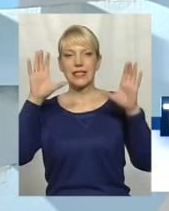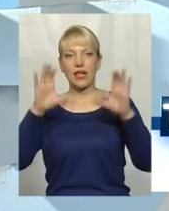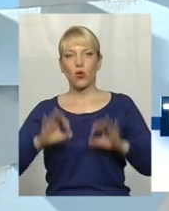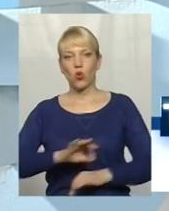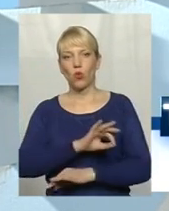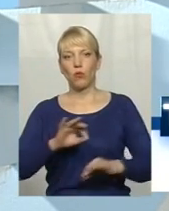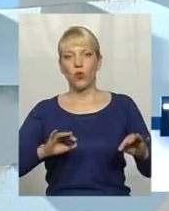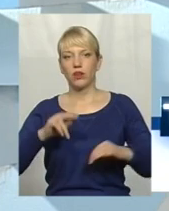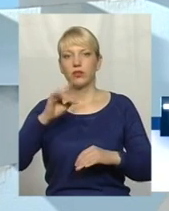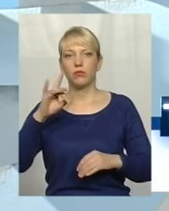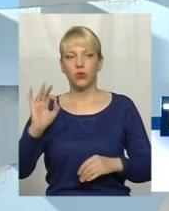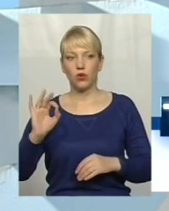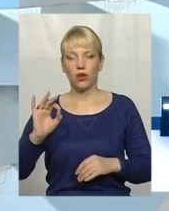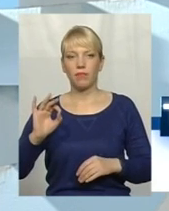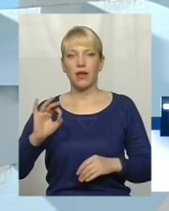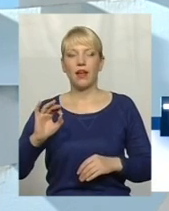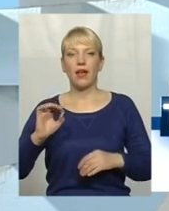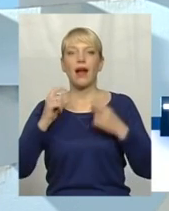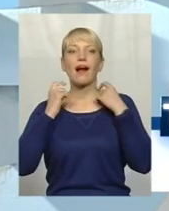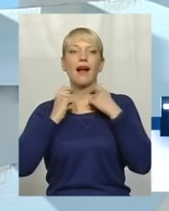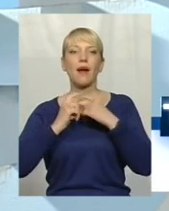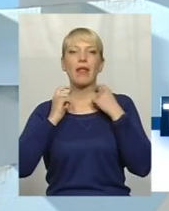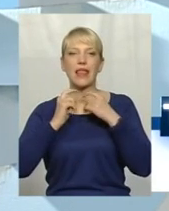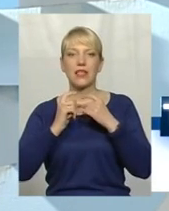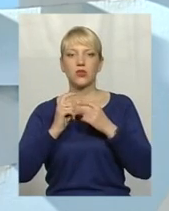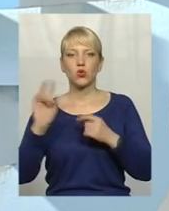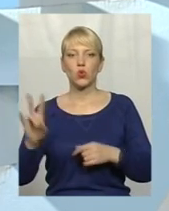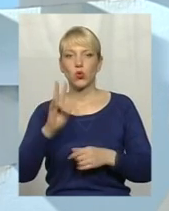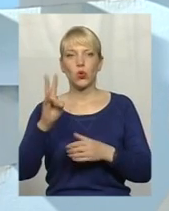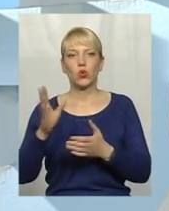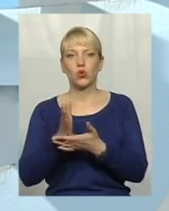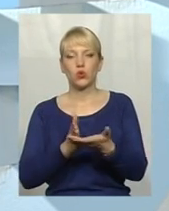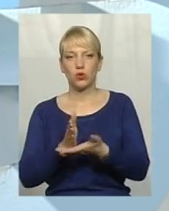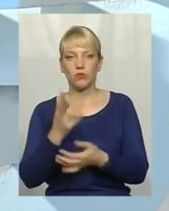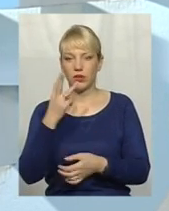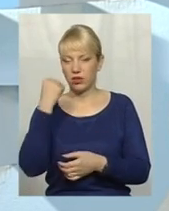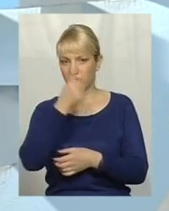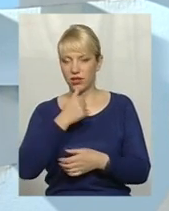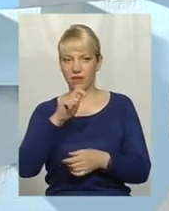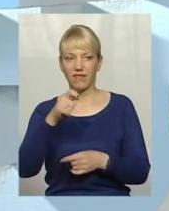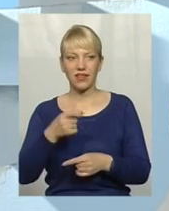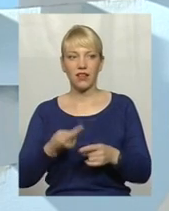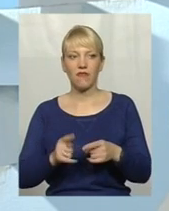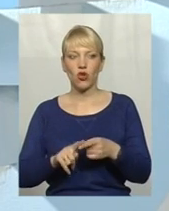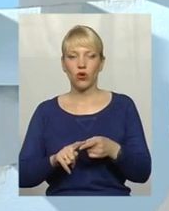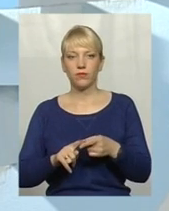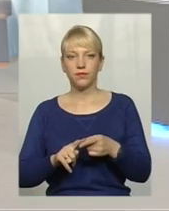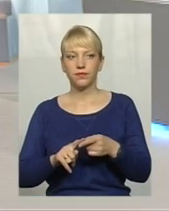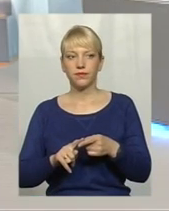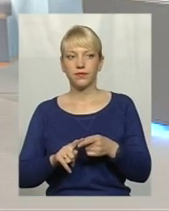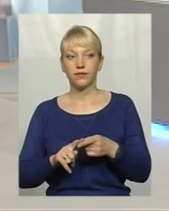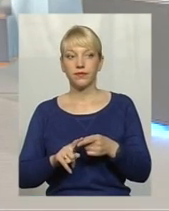про капеланську службу. І третій рік війни, і воно, от,